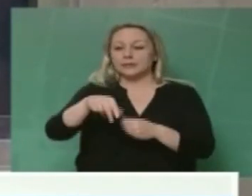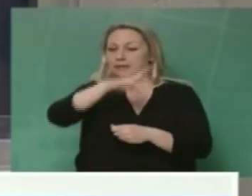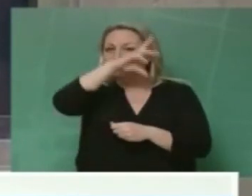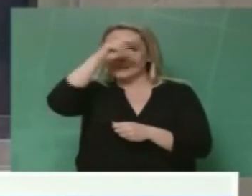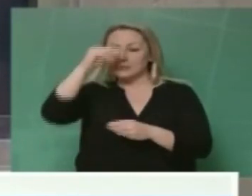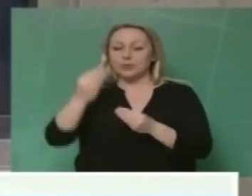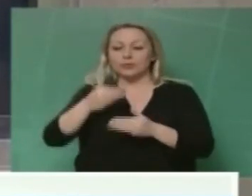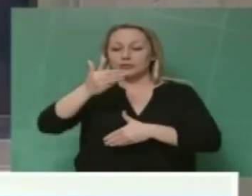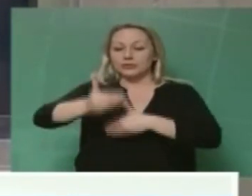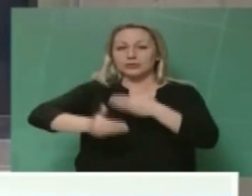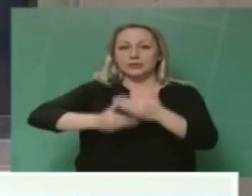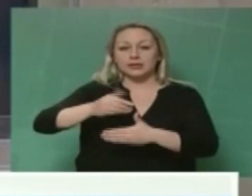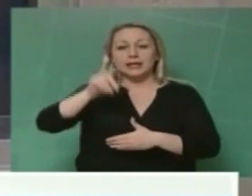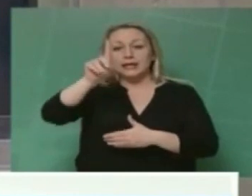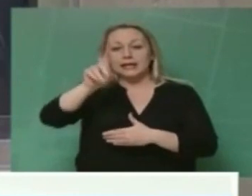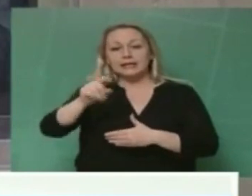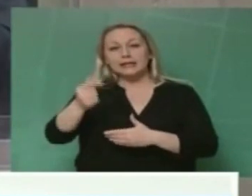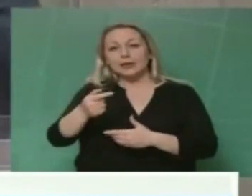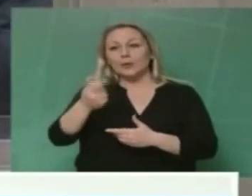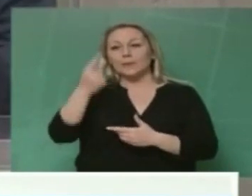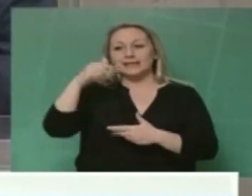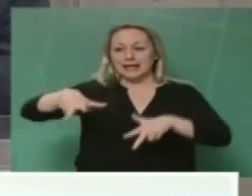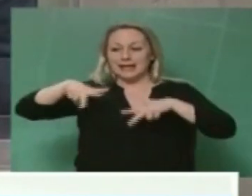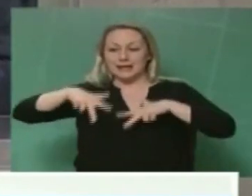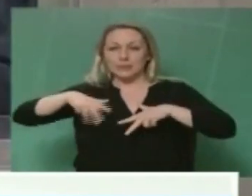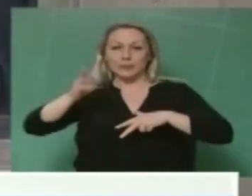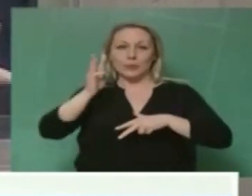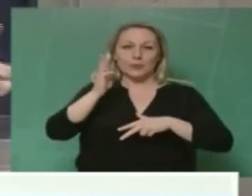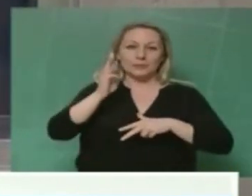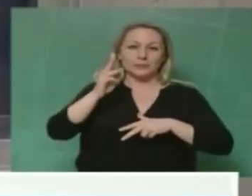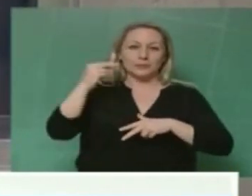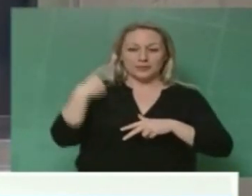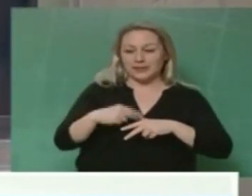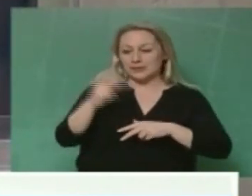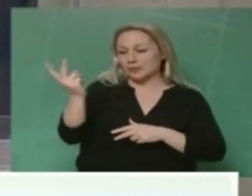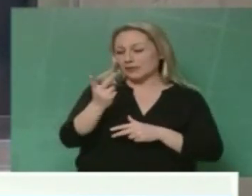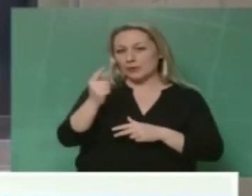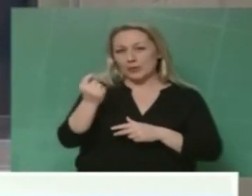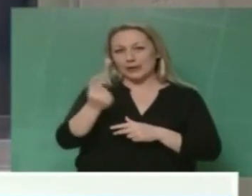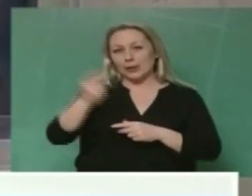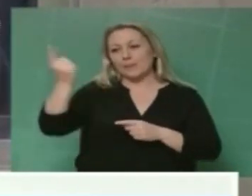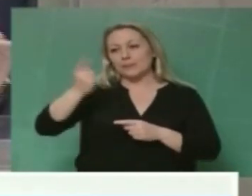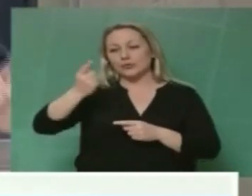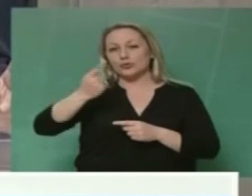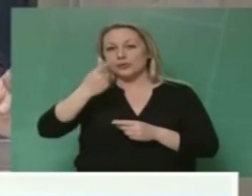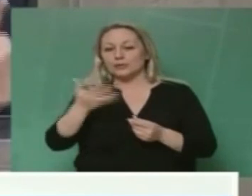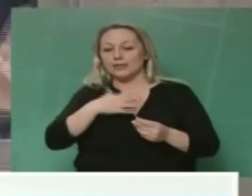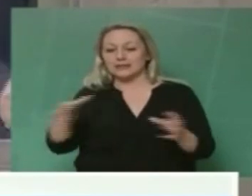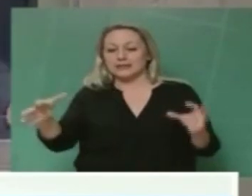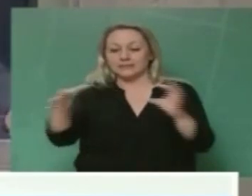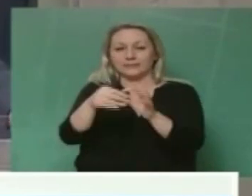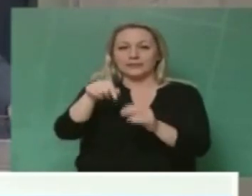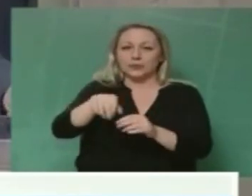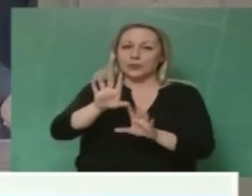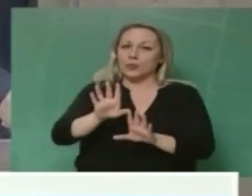Ιδρύματος πιθανά να διαφέρουν λίγο στις δοσολογίες αλλά επί της ουσίας συμφωνούν με αφορμή λοιπόν αυτό, ο